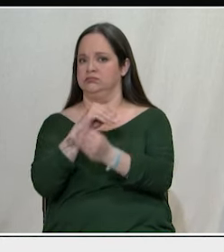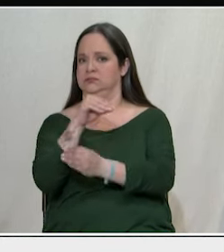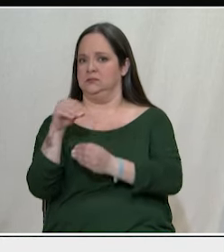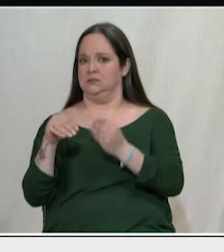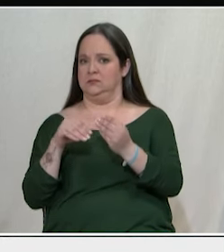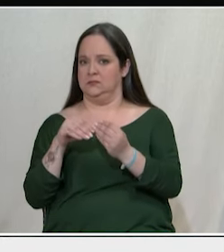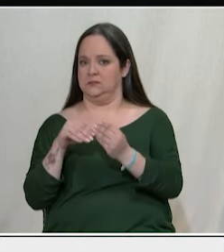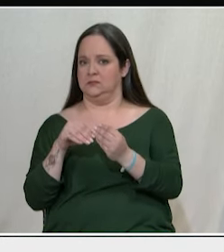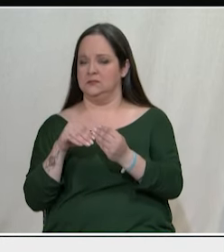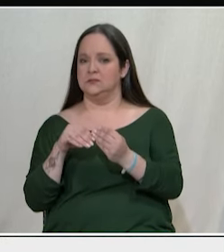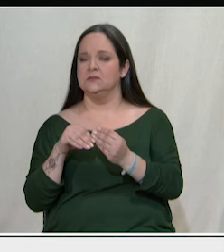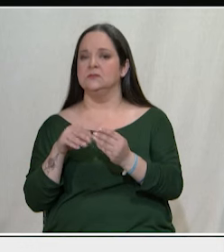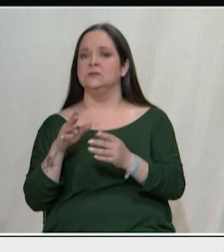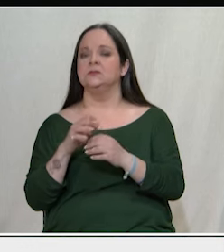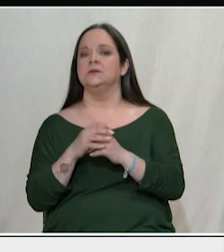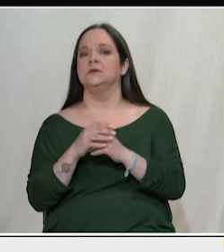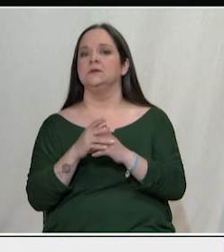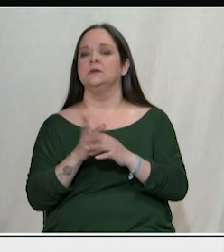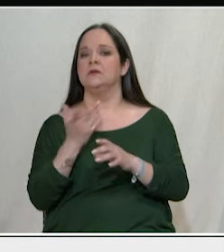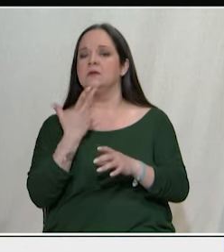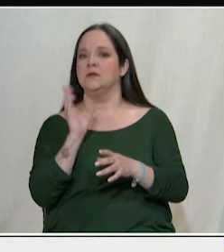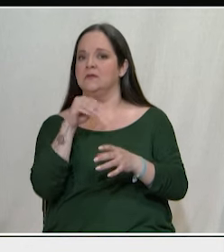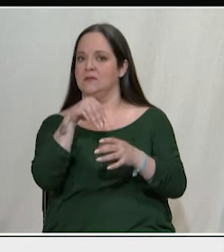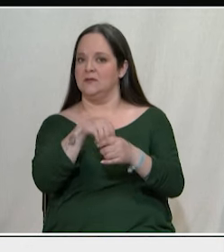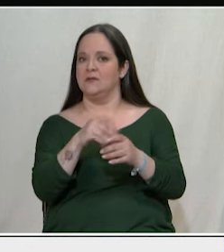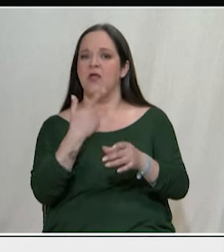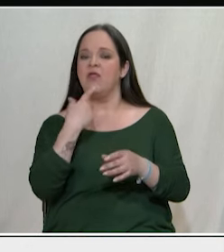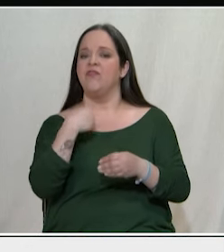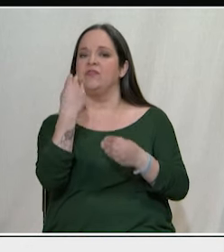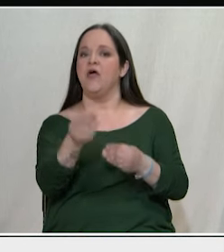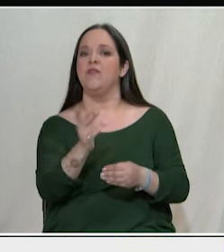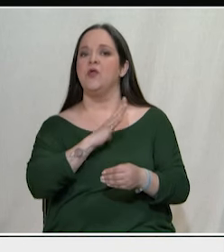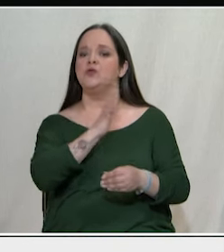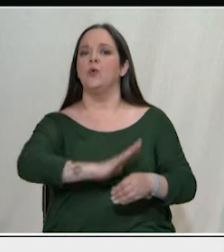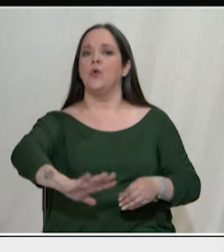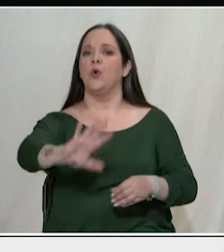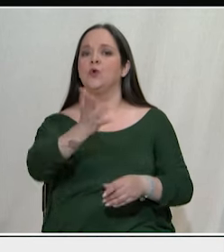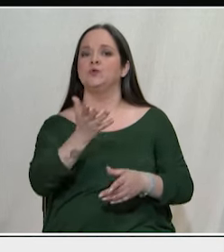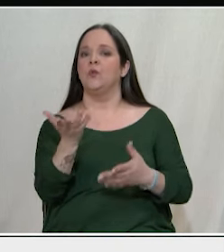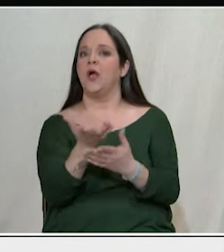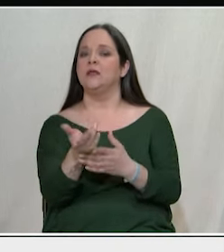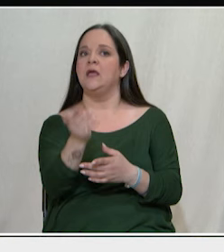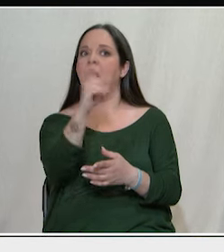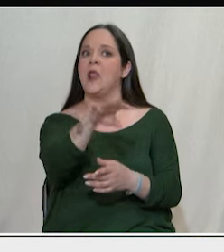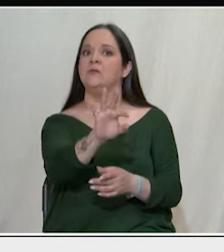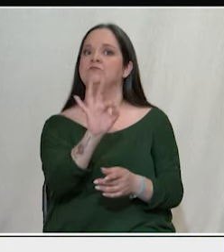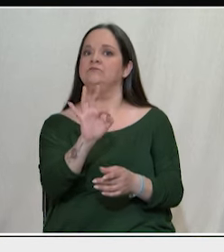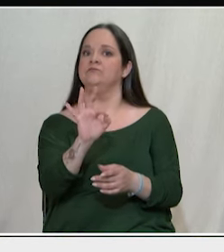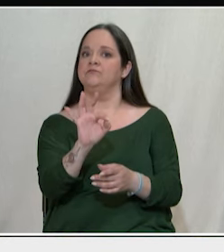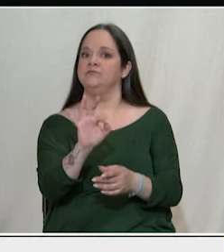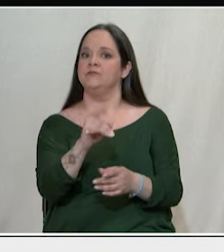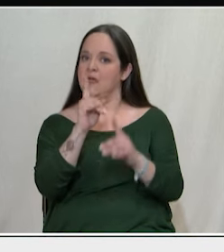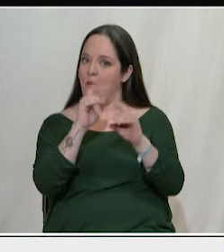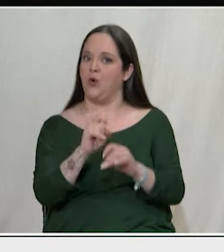αναξιοπιστία τα οποία δεν δίνουν στον κόσμο καμία εναλλακτική. Όταν για παράδειγμα